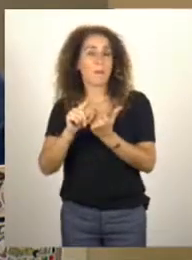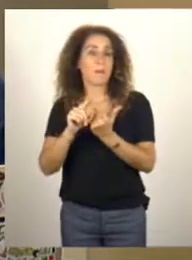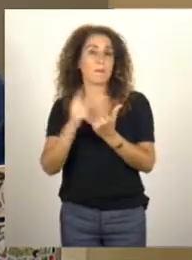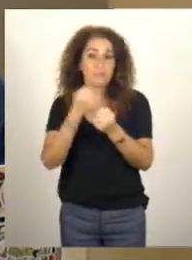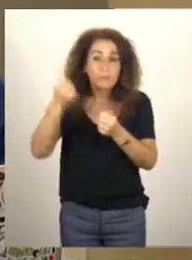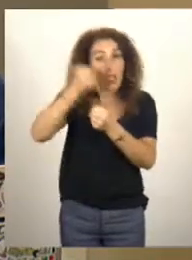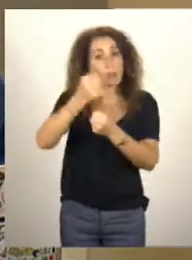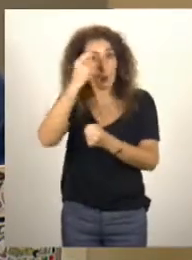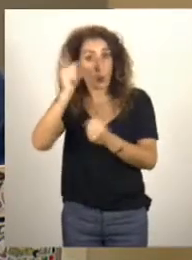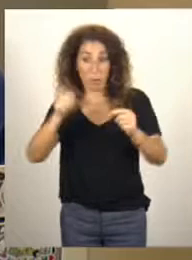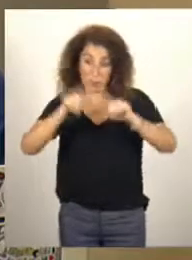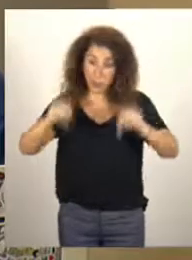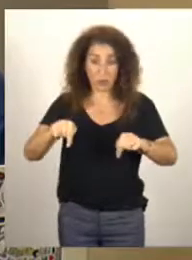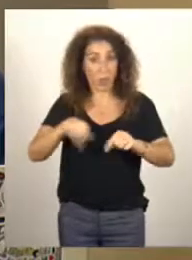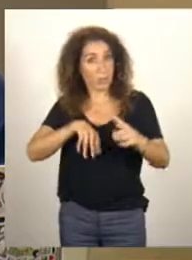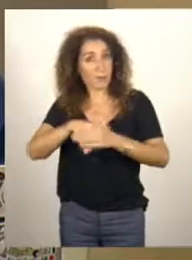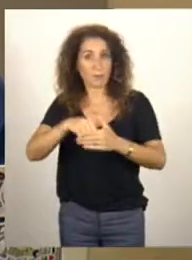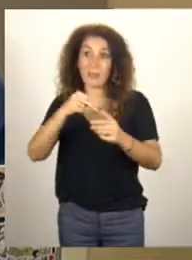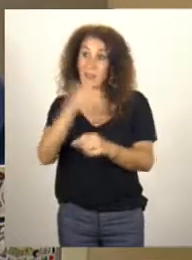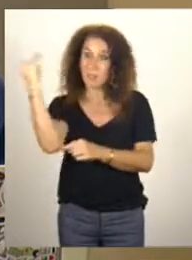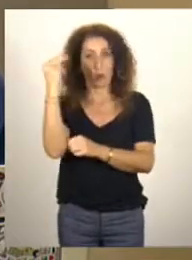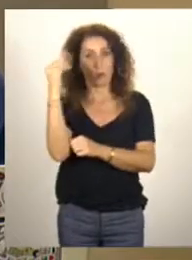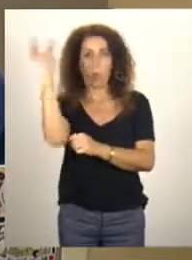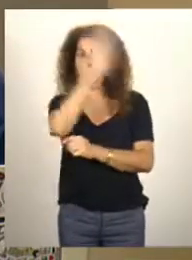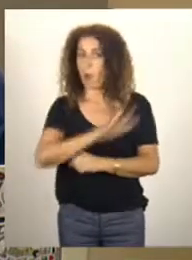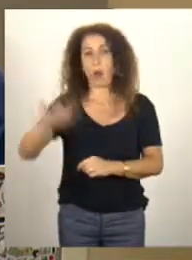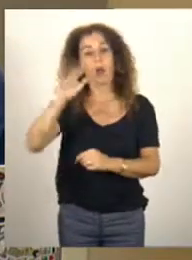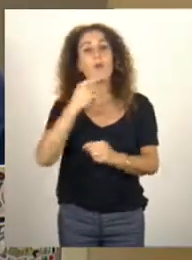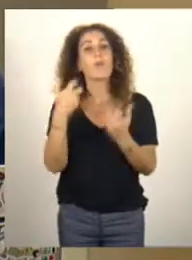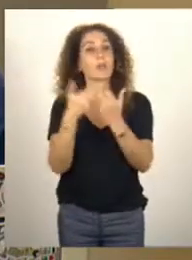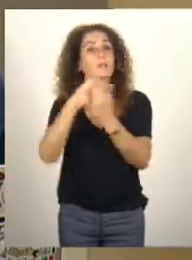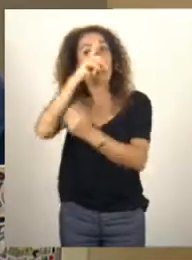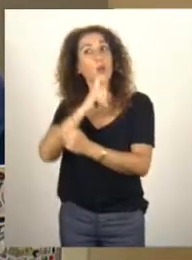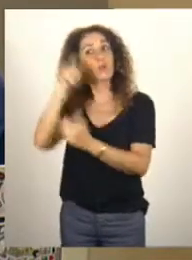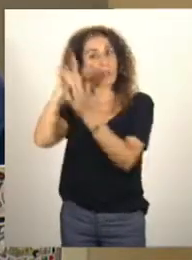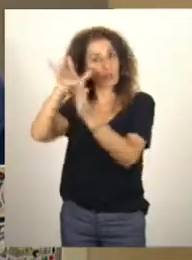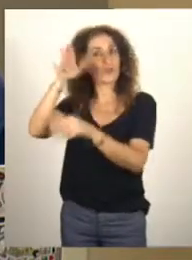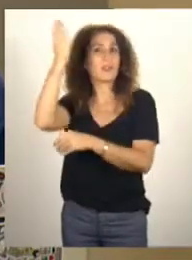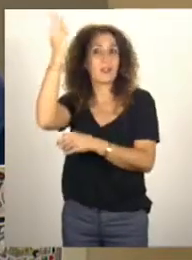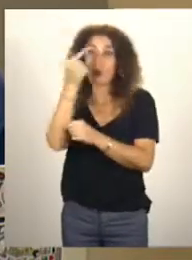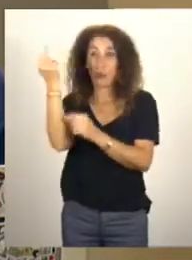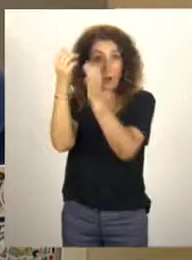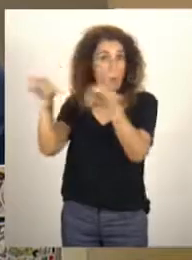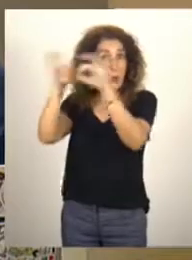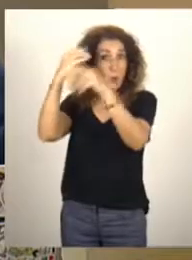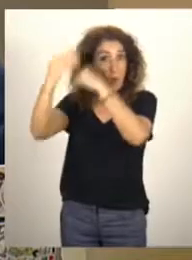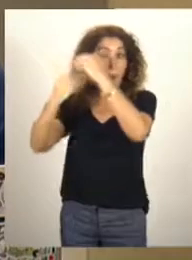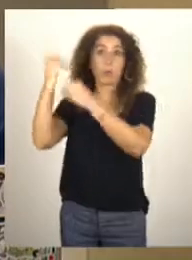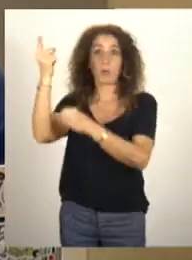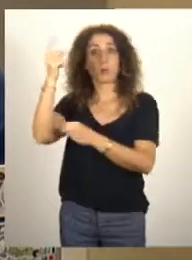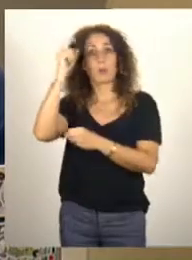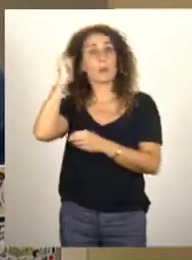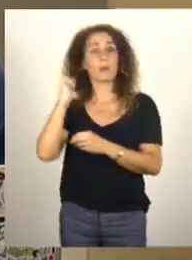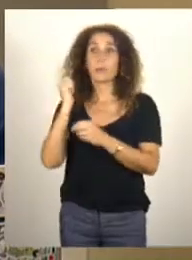d'un budget participatif au niveau national comme ça a été fait par exemple au Portugal qui est le seul pays au monde qui a pu faire